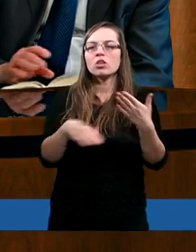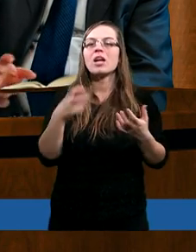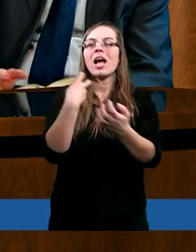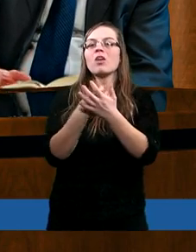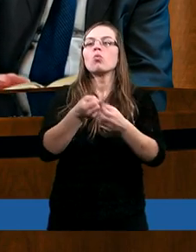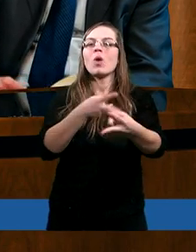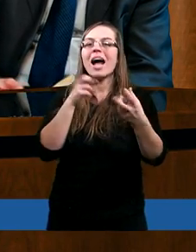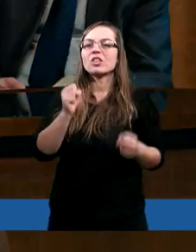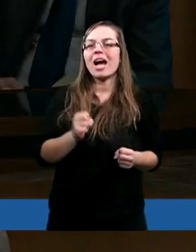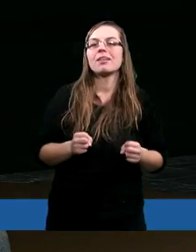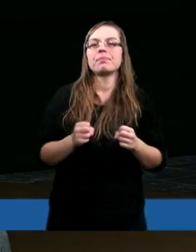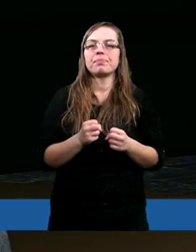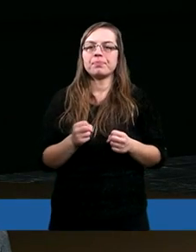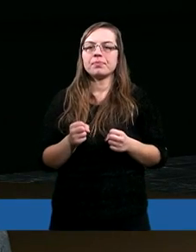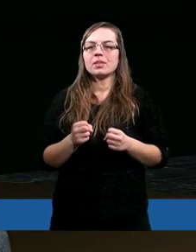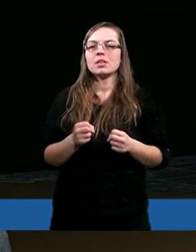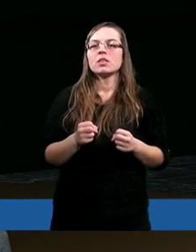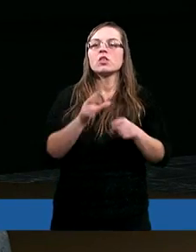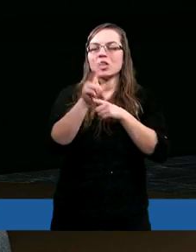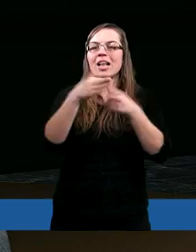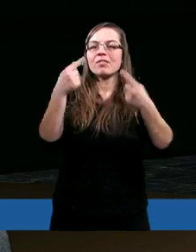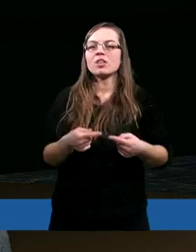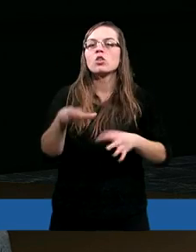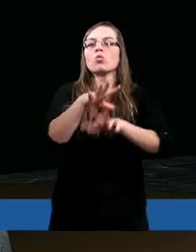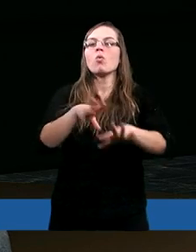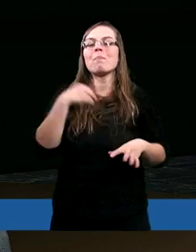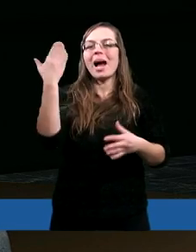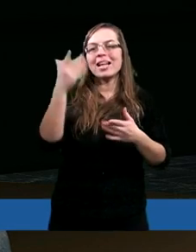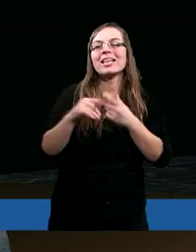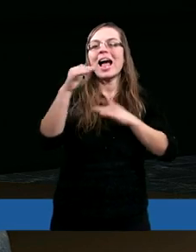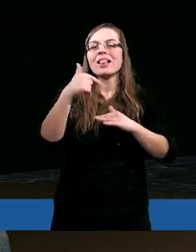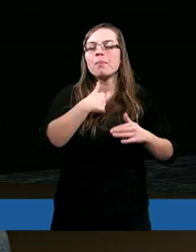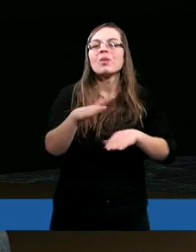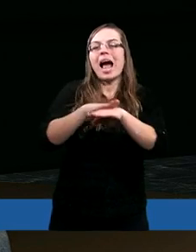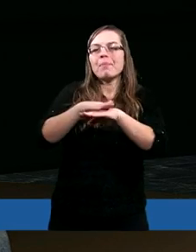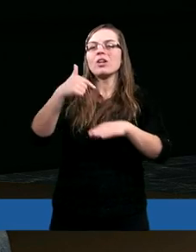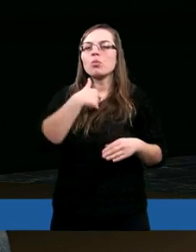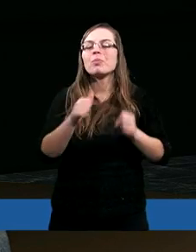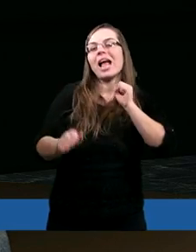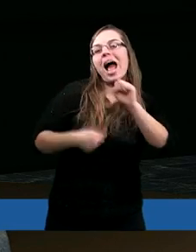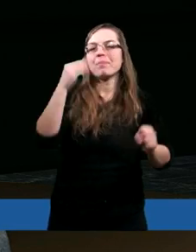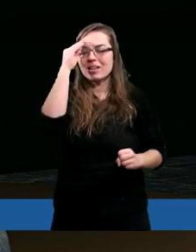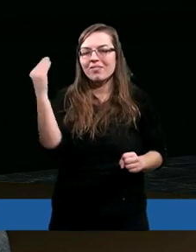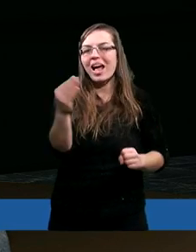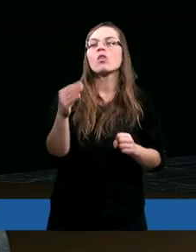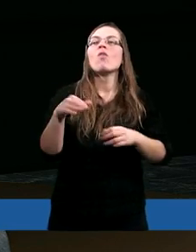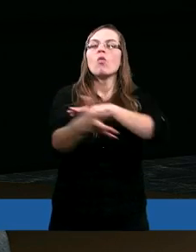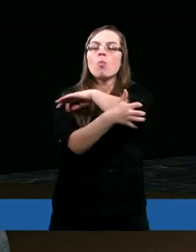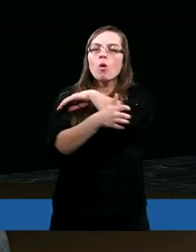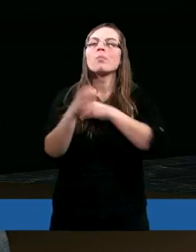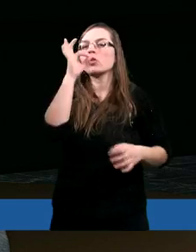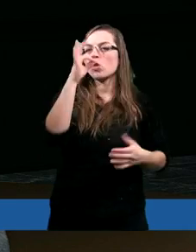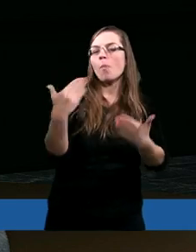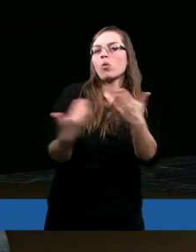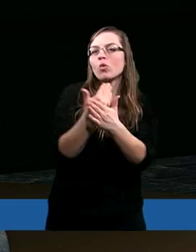Ewangelii Łukasza. Osiemnasty wiersz. Duch Pański nade mną przeto namaścił mnie, abym zwiastował o Bogim dobrą